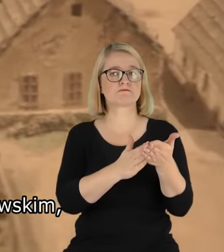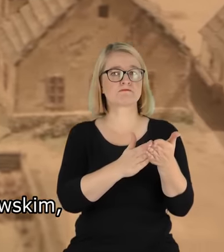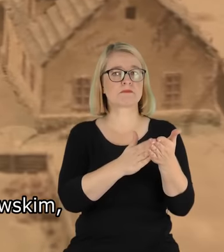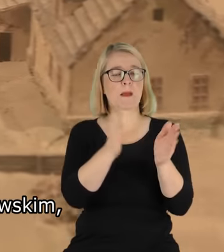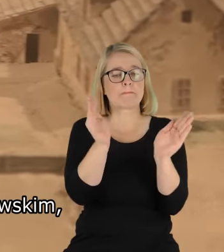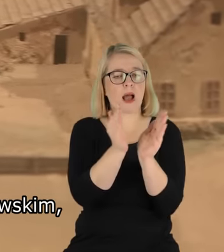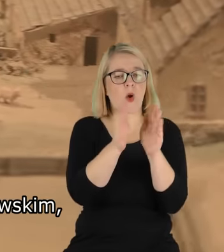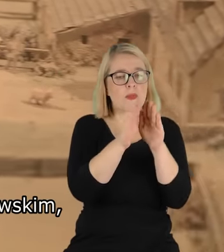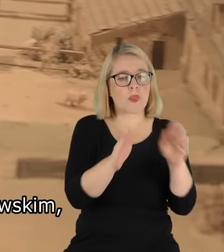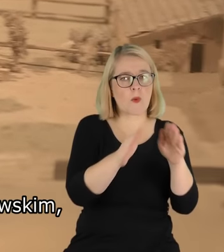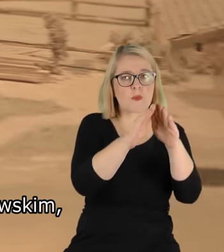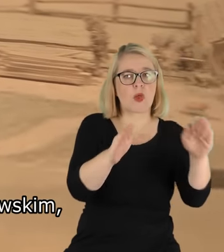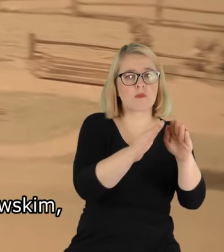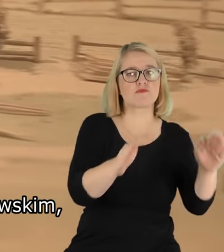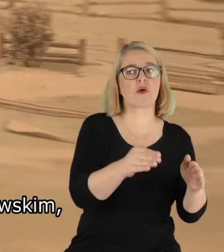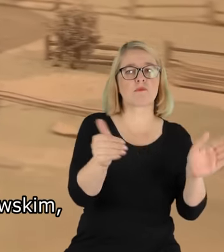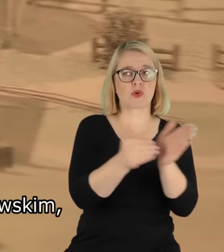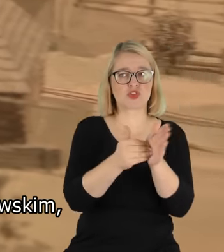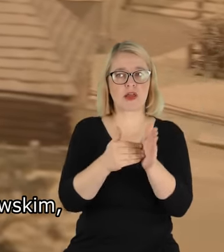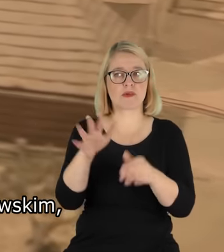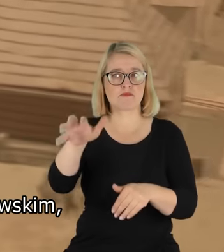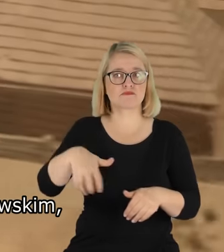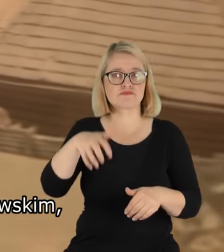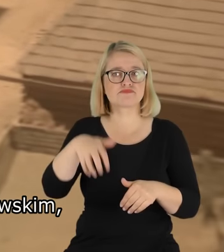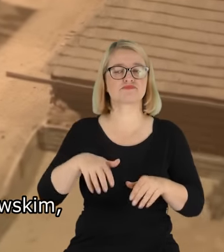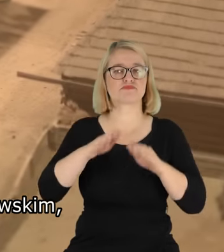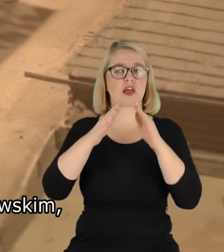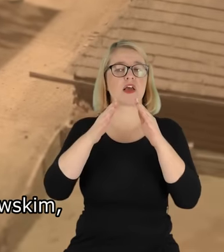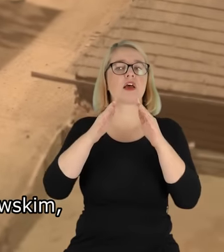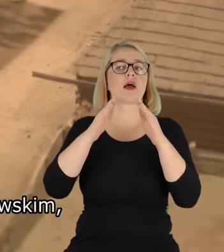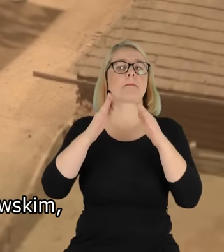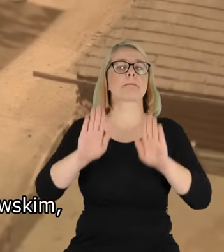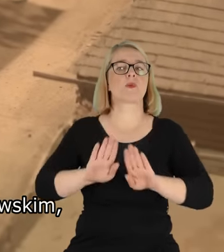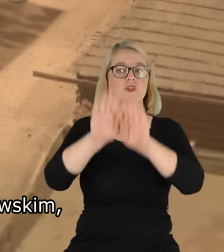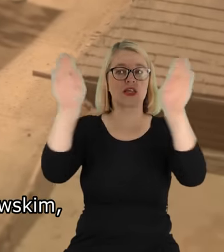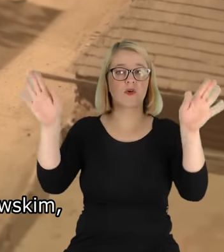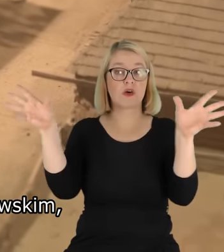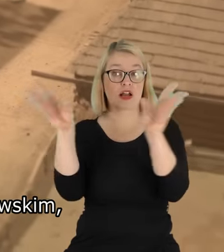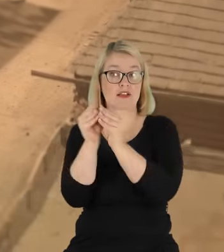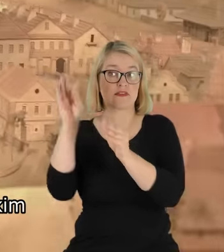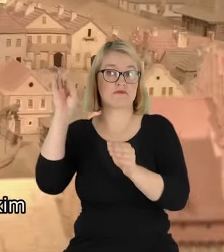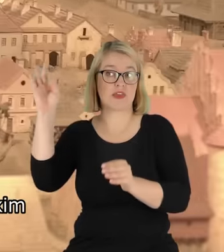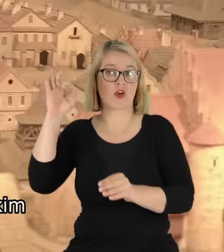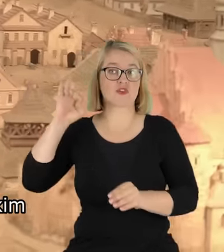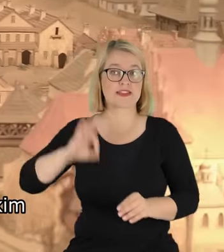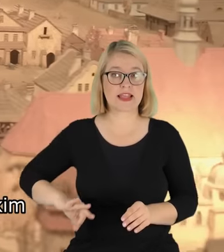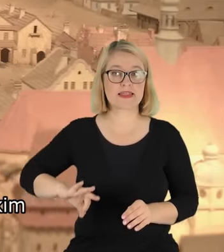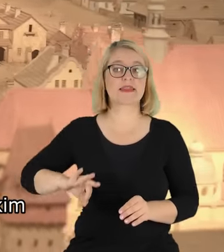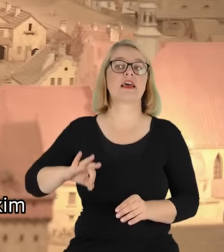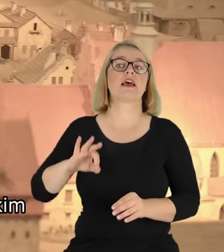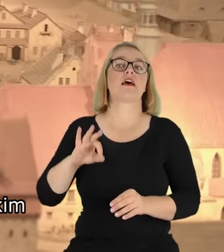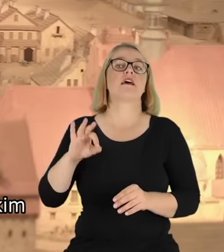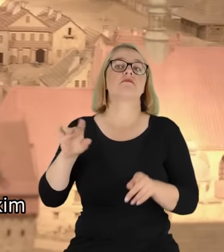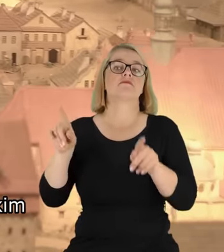w zespół z Bogusiem Zagajewskim, z jego synem Wojtkiem i